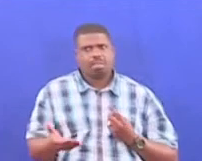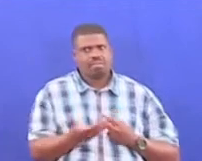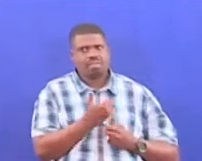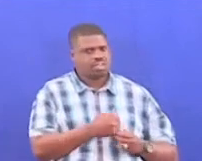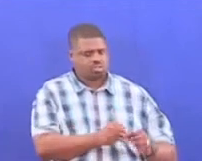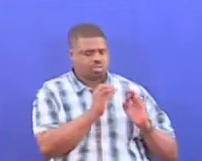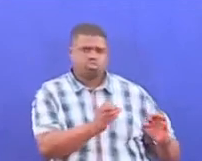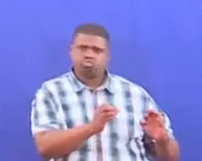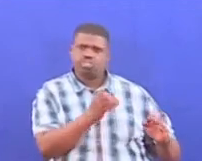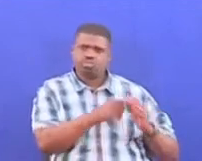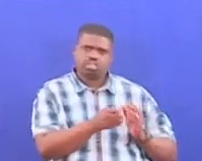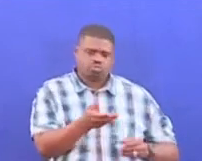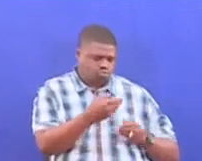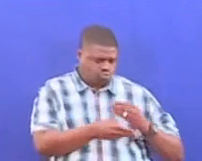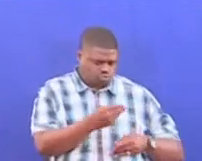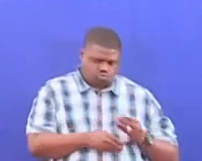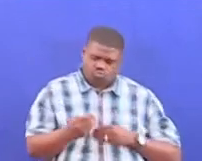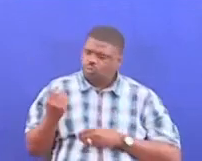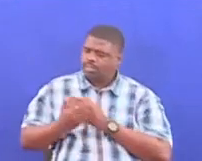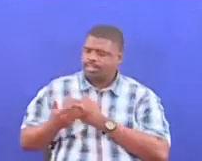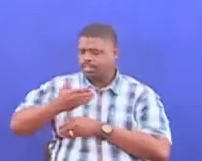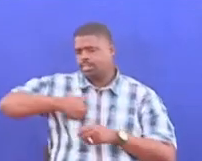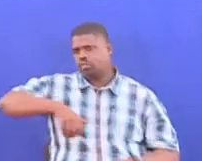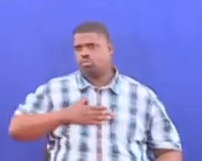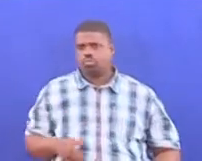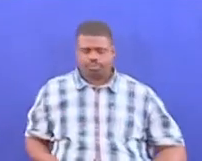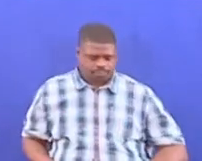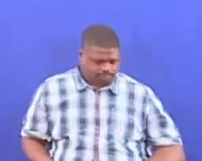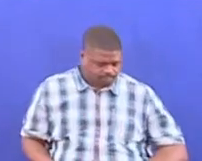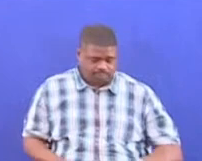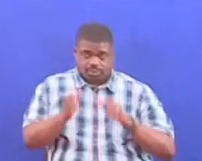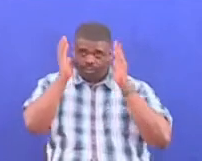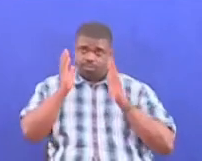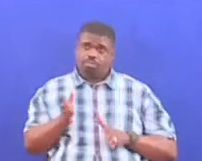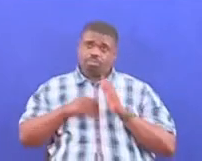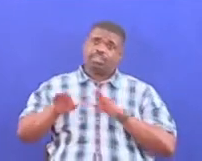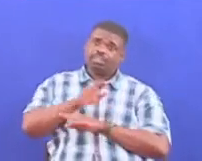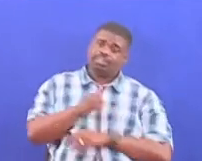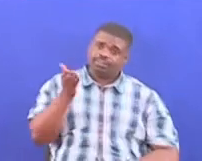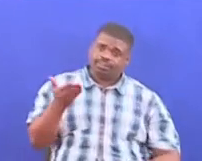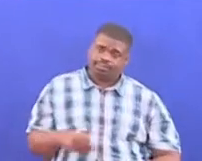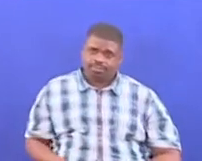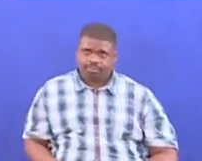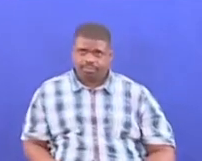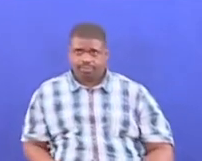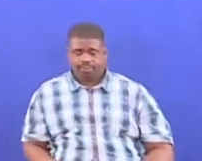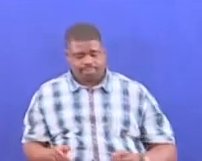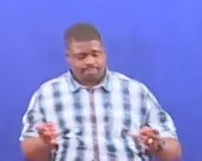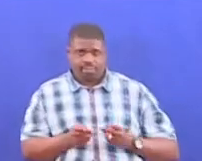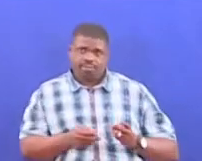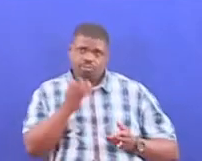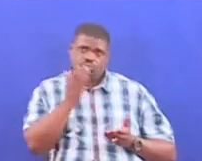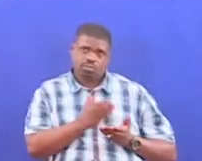chanya kwenye uchumi Wataifaretu Mwishuma mwenye kiti Mwishuma mwenye kiti Lakini pia